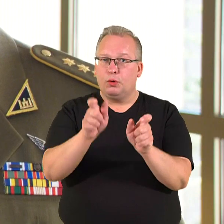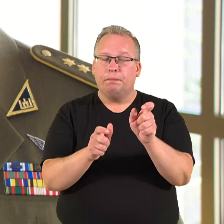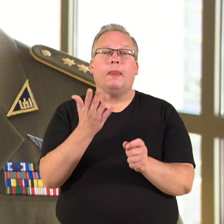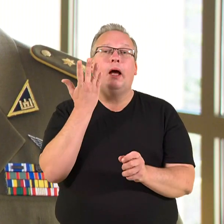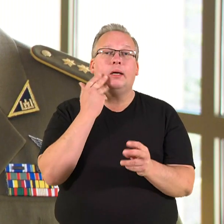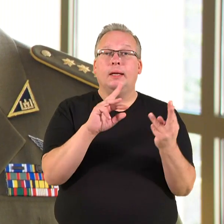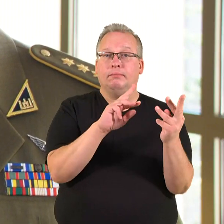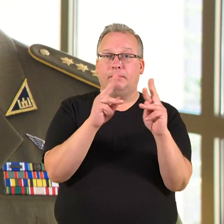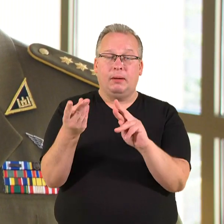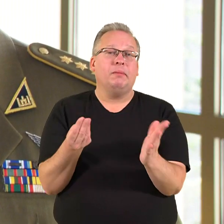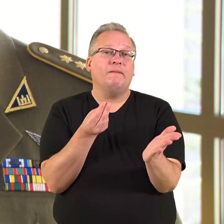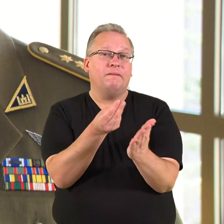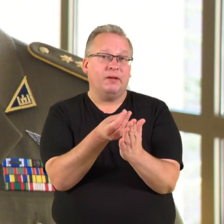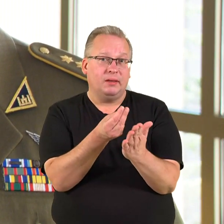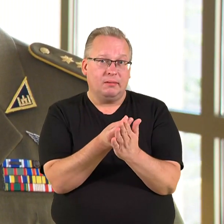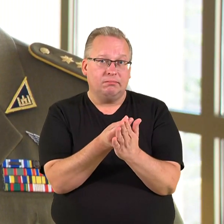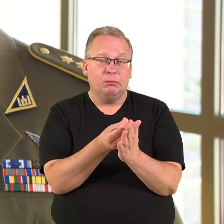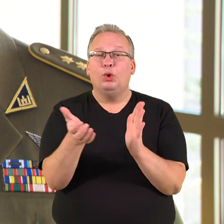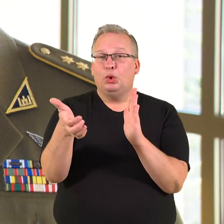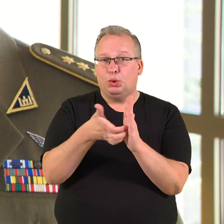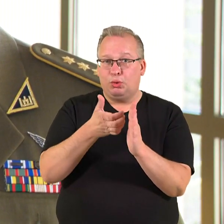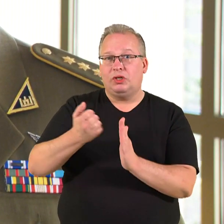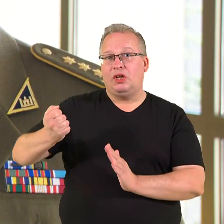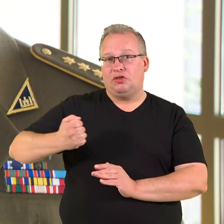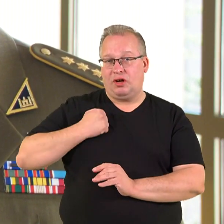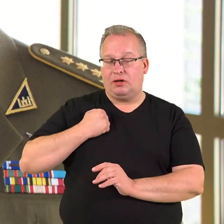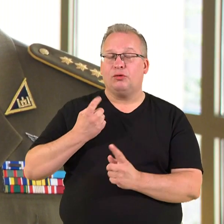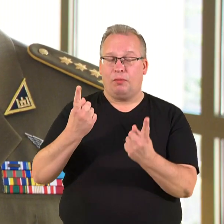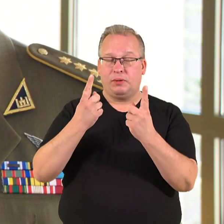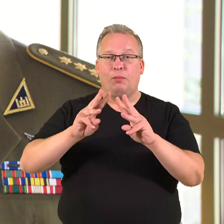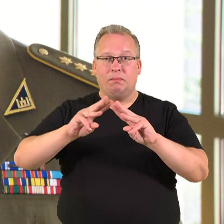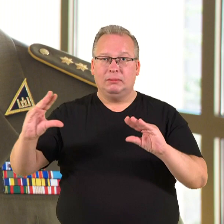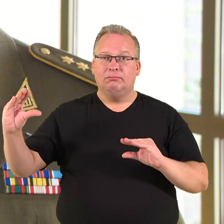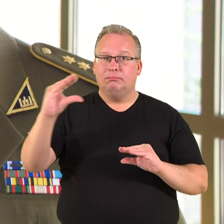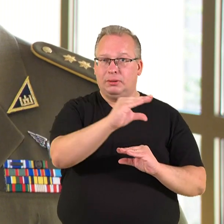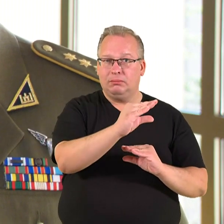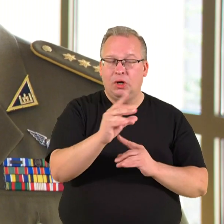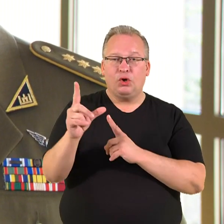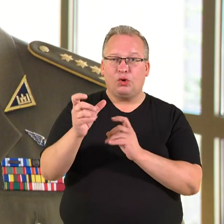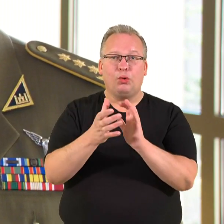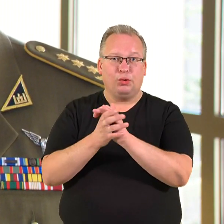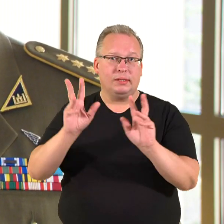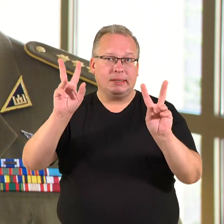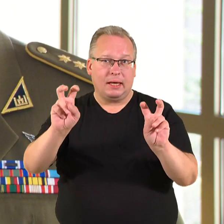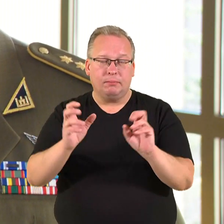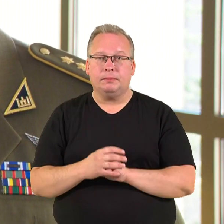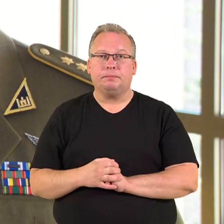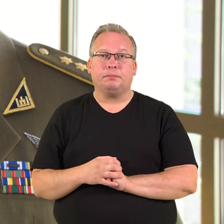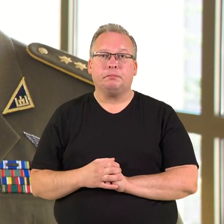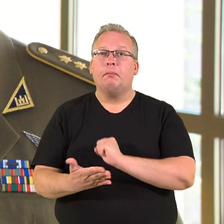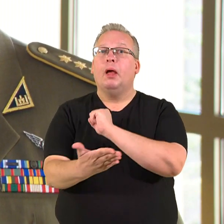pabirėžiama, kad finansavimas kaip ir nepakankamas iš krašto apsaugos ministerijos yra Šaulių sąjunga. Ar tikrai tai? Tai paskutinis